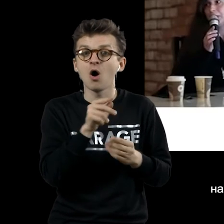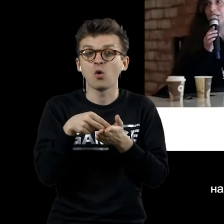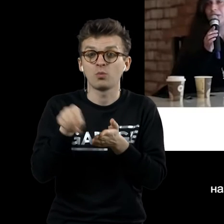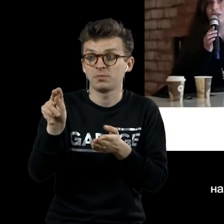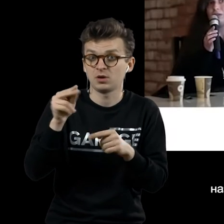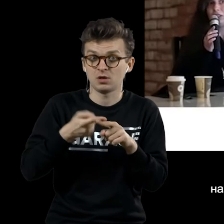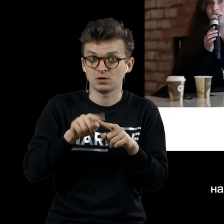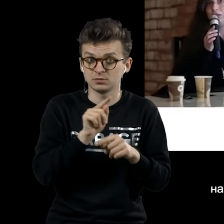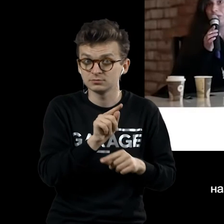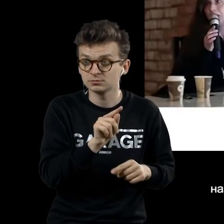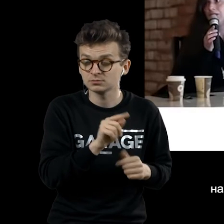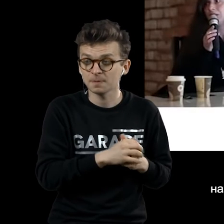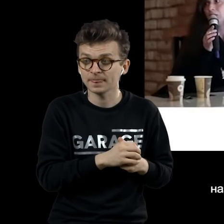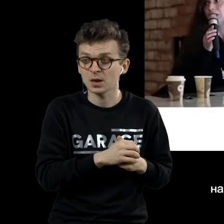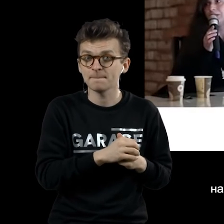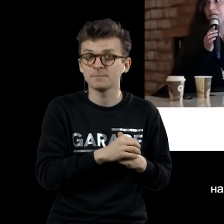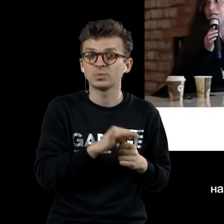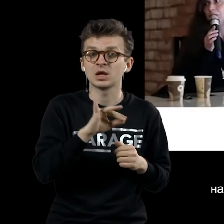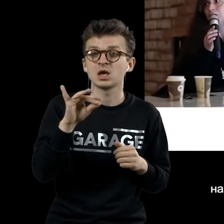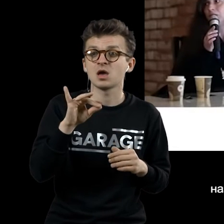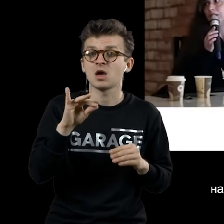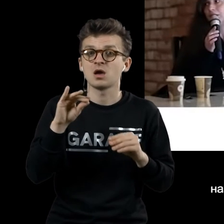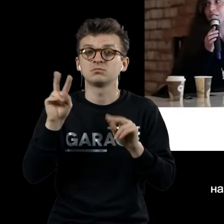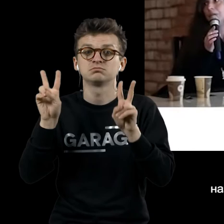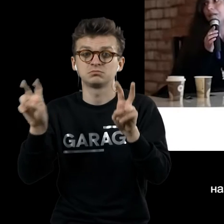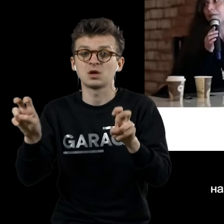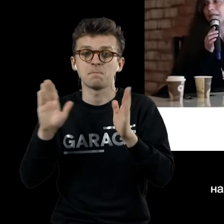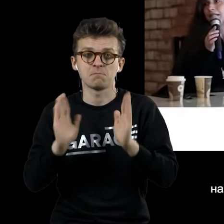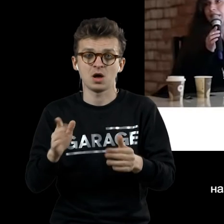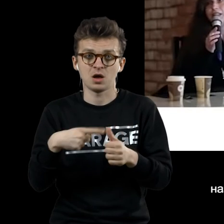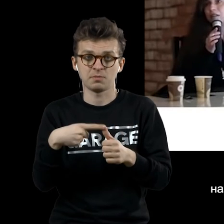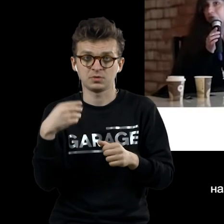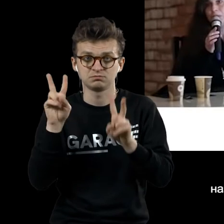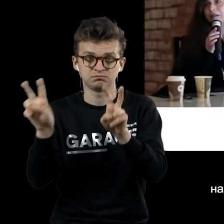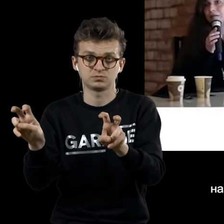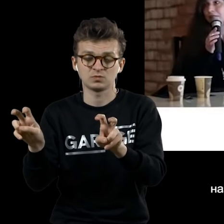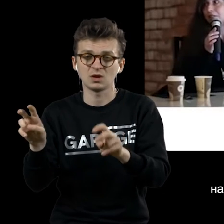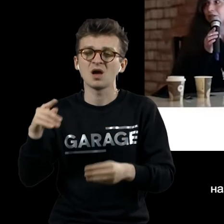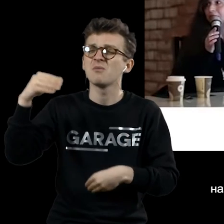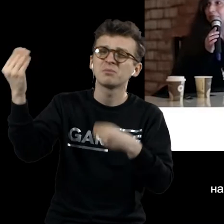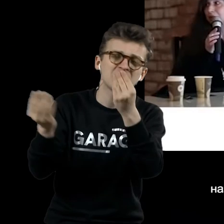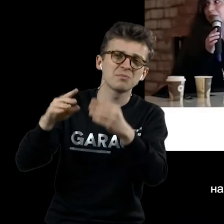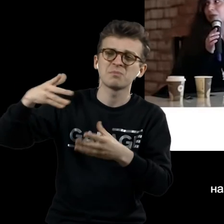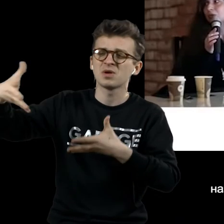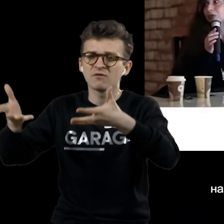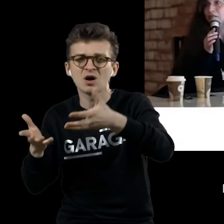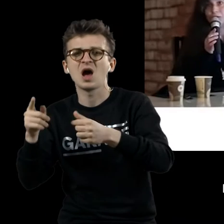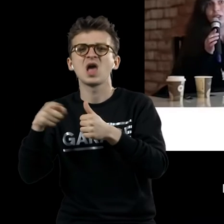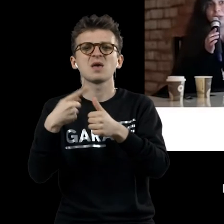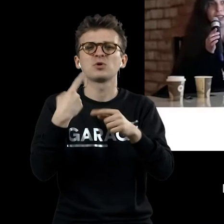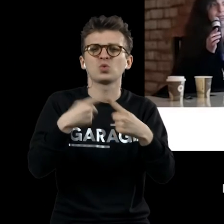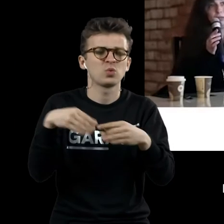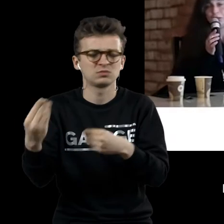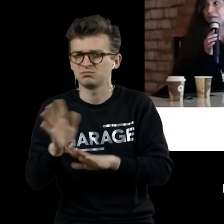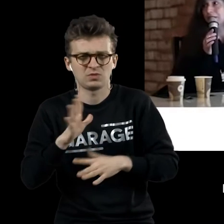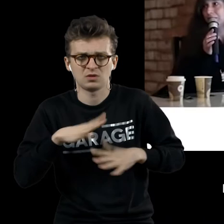предмет, выставил его, назвав его его настоящим именем. Никак его не переворачивая, не переименовывая, ничего